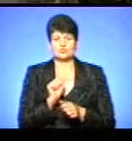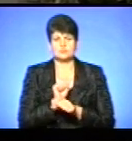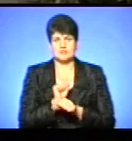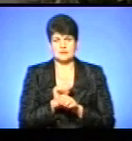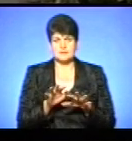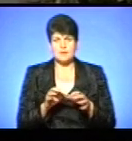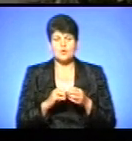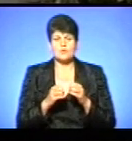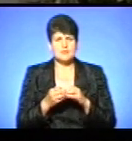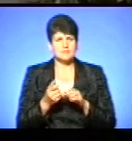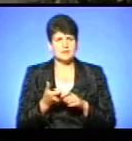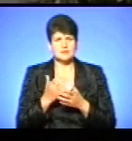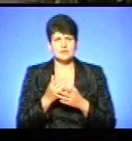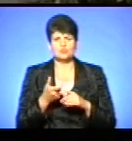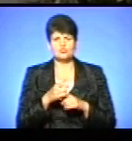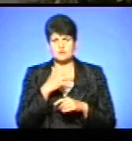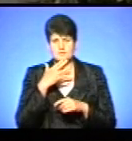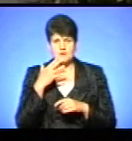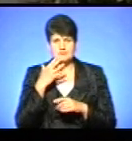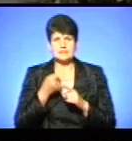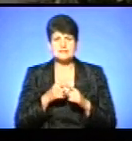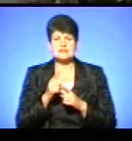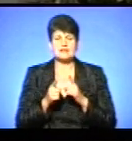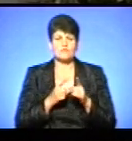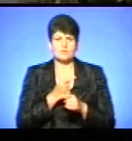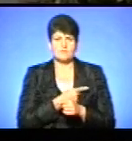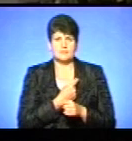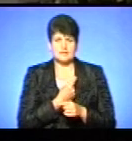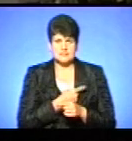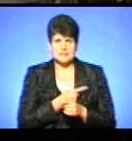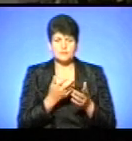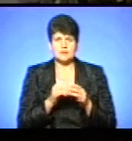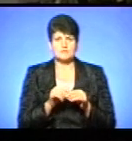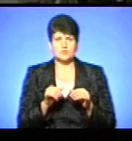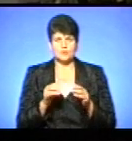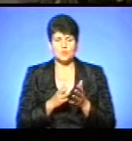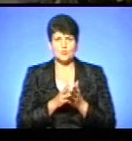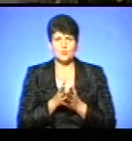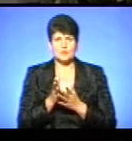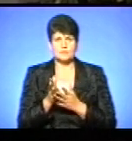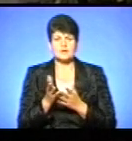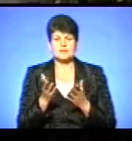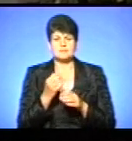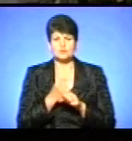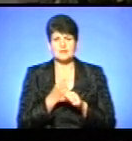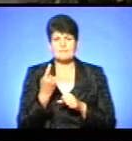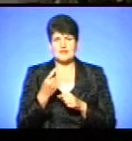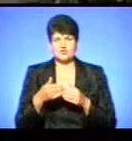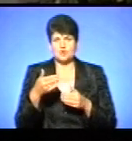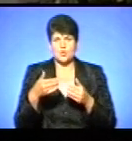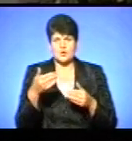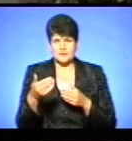медиків дуже багато. По-перше, це реформа в медицині, по якій ми рухаємося, по якій ми зробили перші кроки.